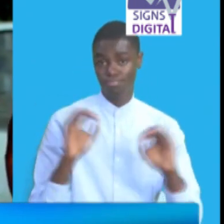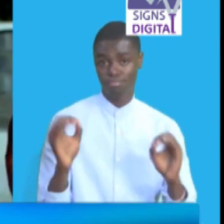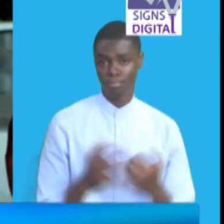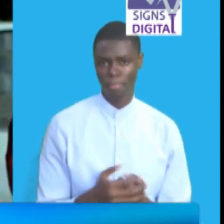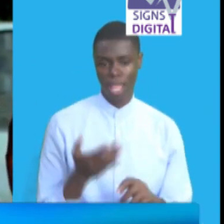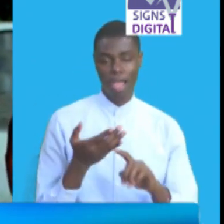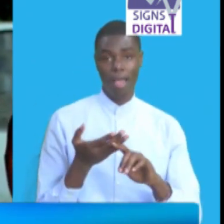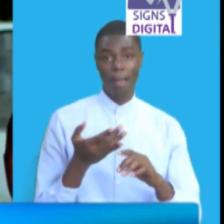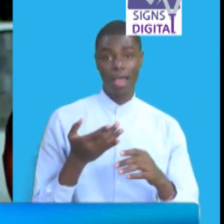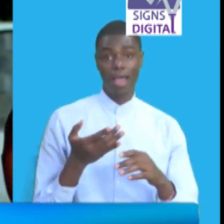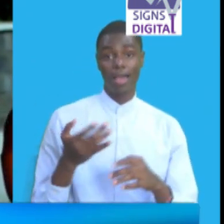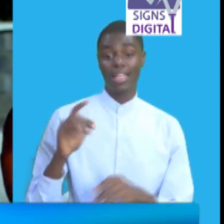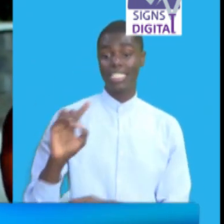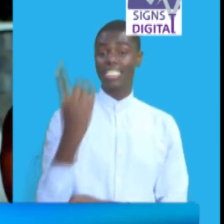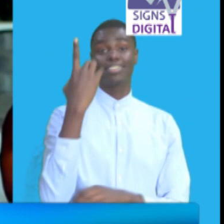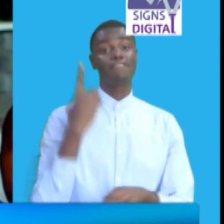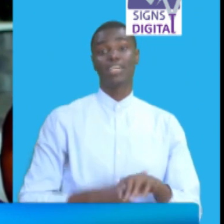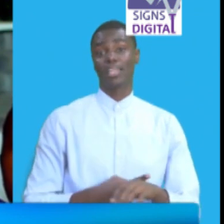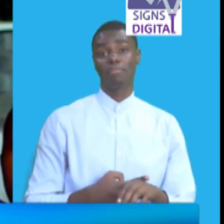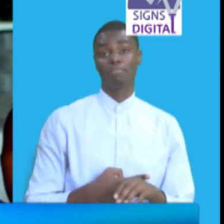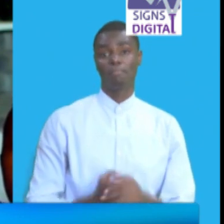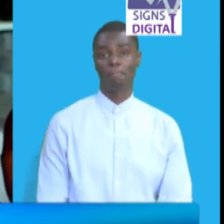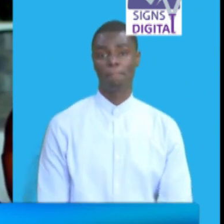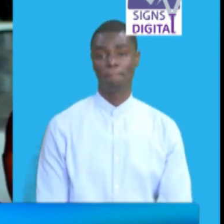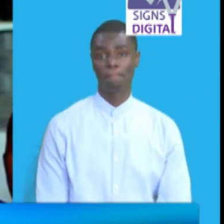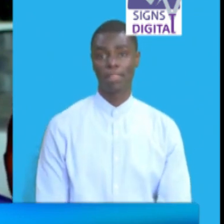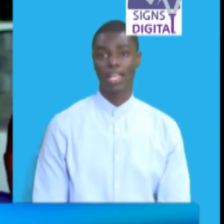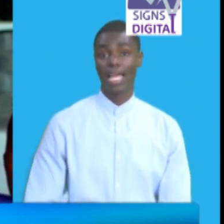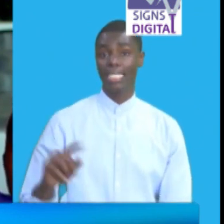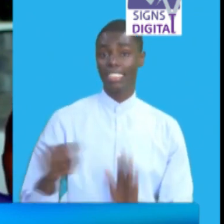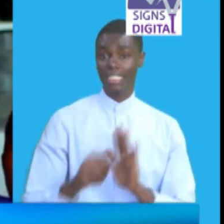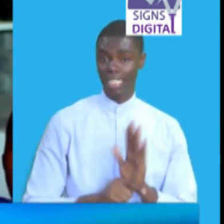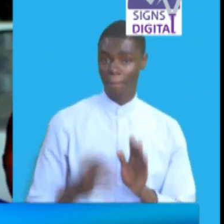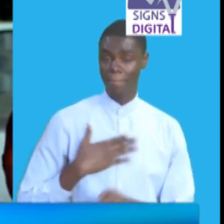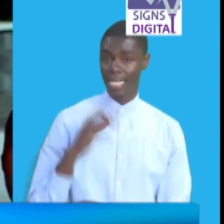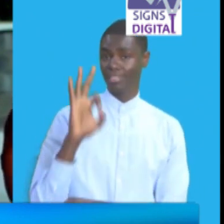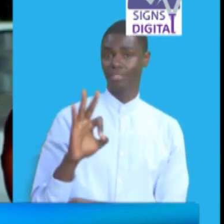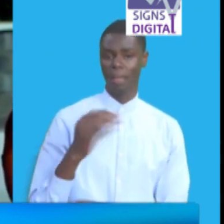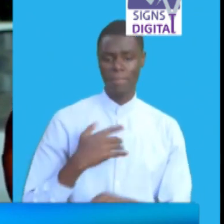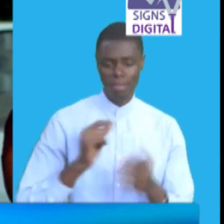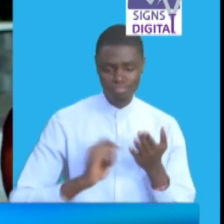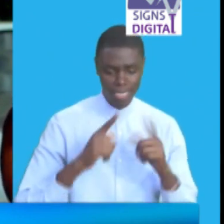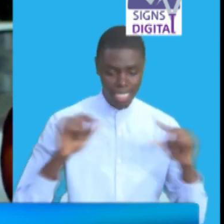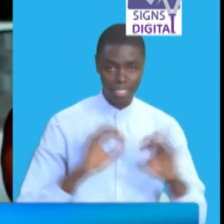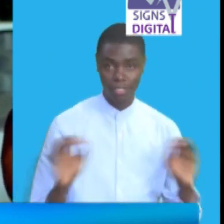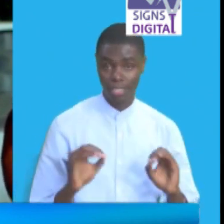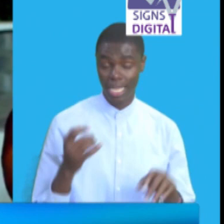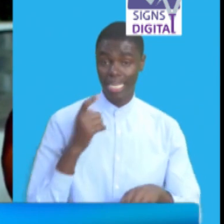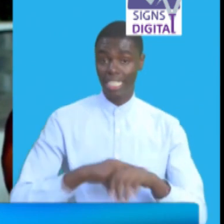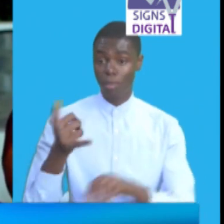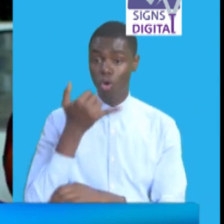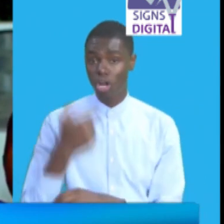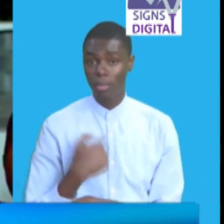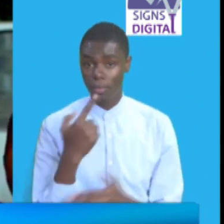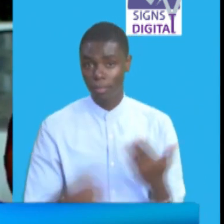tangu mimi saliwe ini ni mara yanku ya panza tangu mimi saliwe ini tam yanku ya tatu kati bunge mimi sija handika statement na ata wakani miki ya minister jina